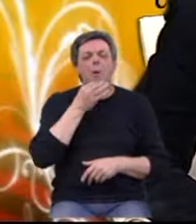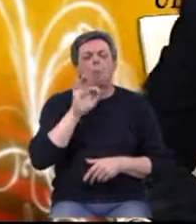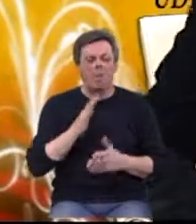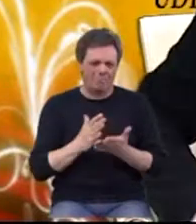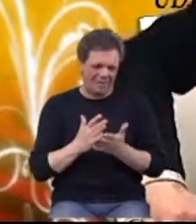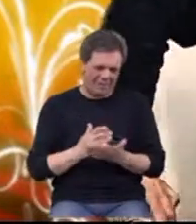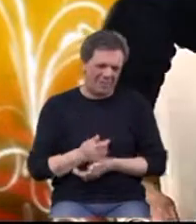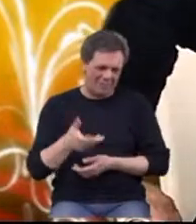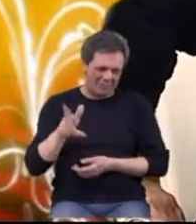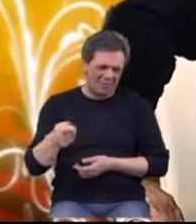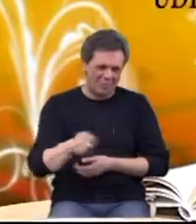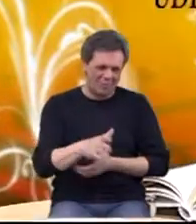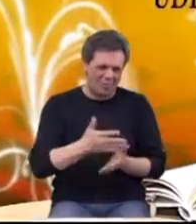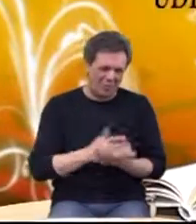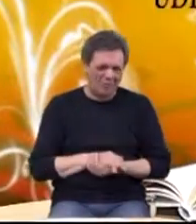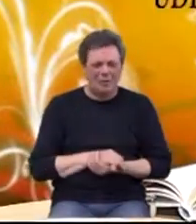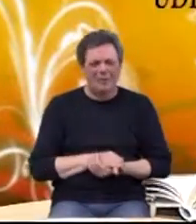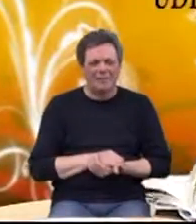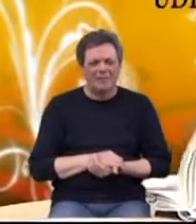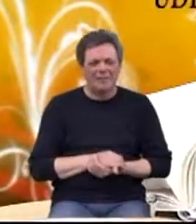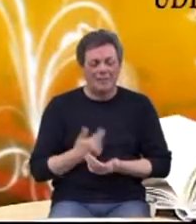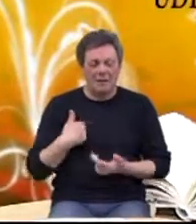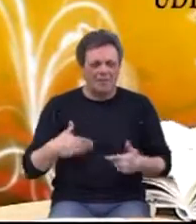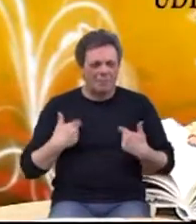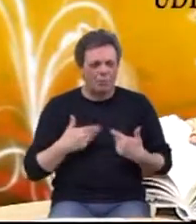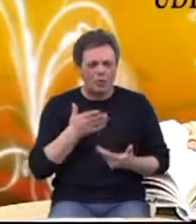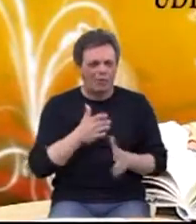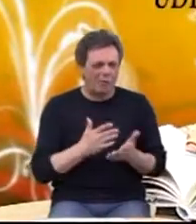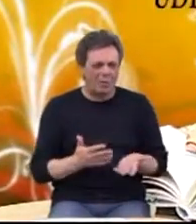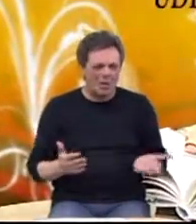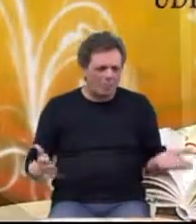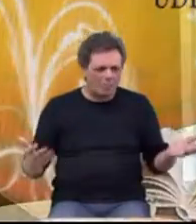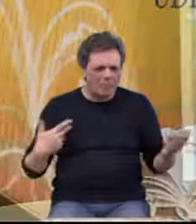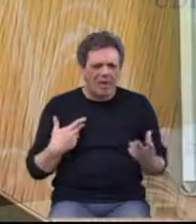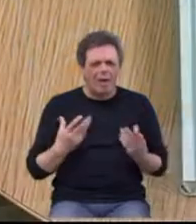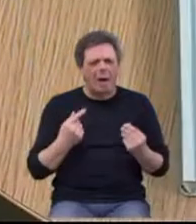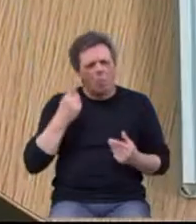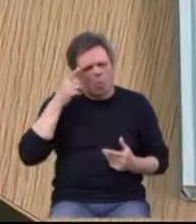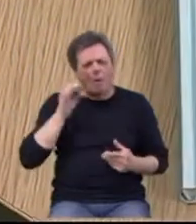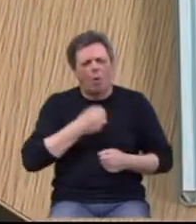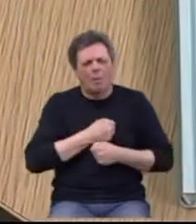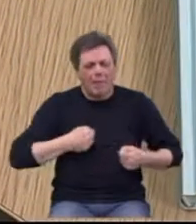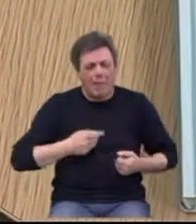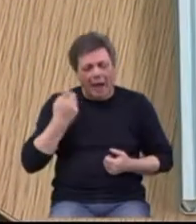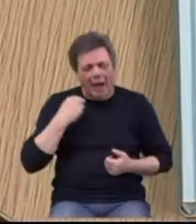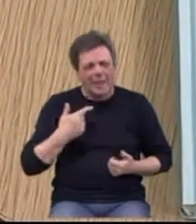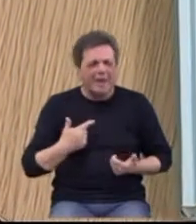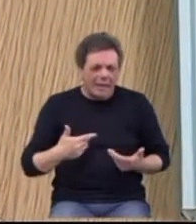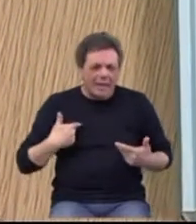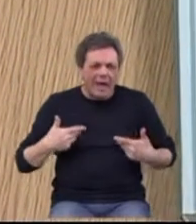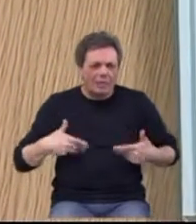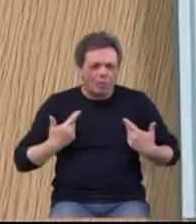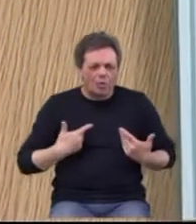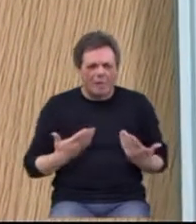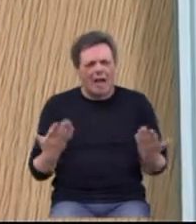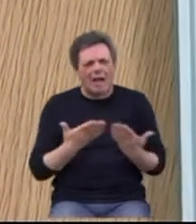knjižarama. Znači, kupite, ja sam oduševljena zbilja knjigom, ja puno znam o debljini, ali ipak sam oduševljena na koji